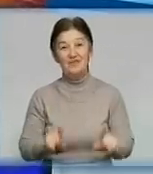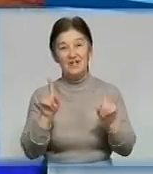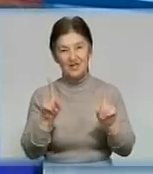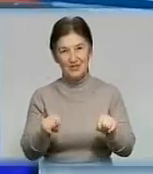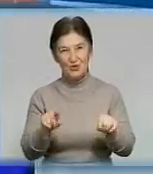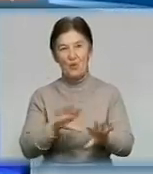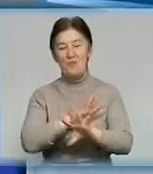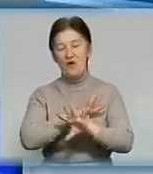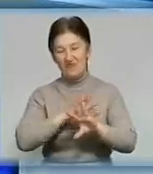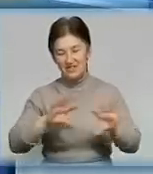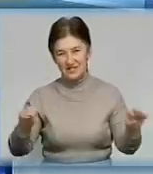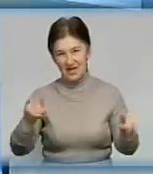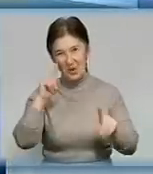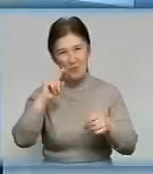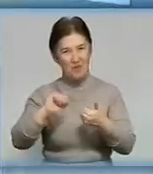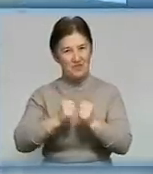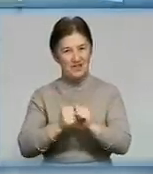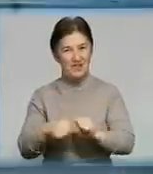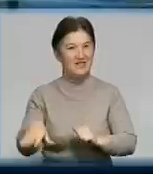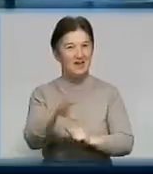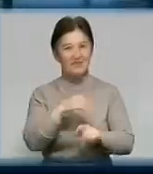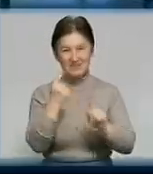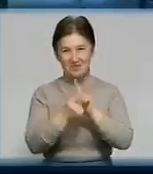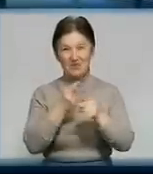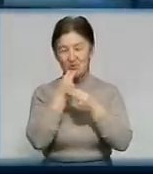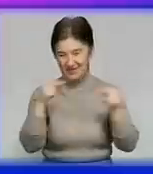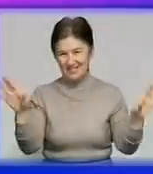Зустрінемося за тиждень. І пам'ятайте, все змінюється на краще.